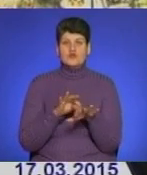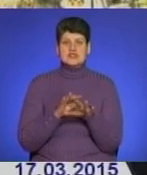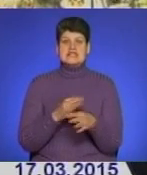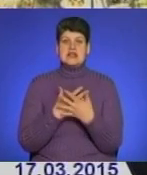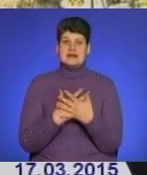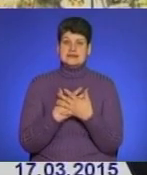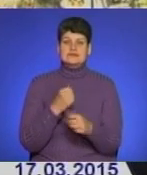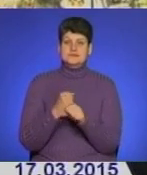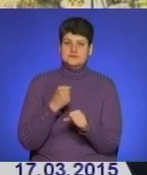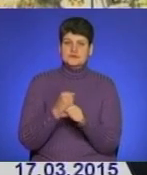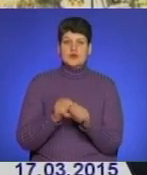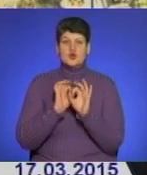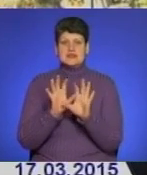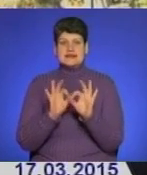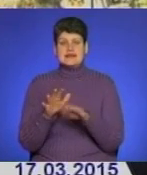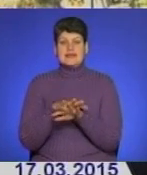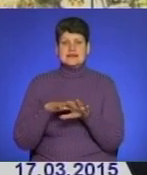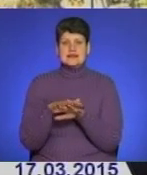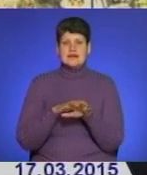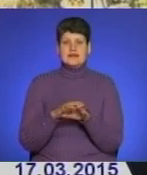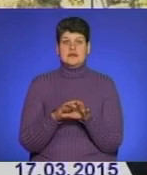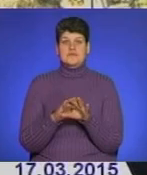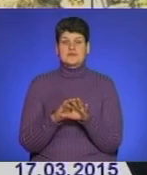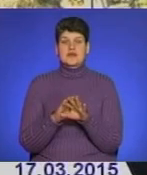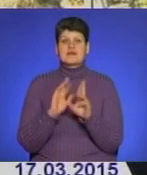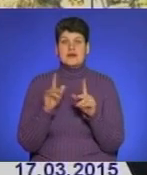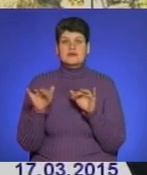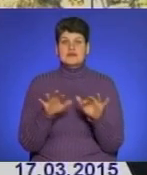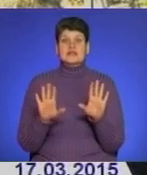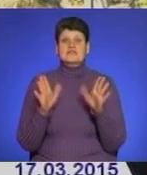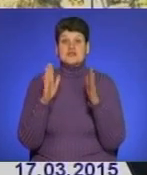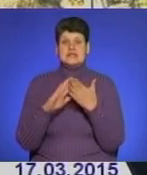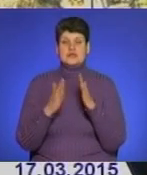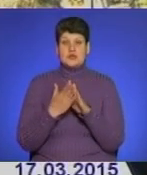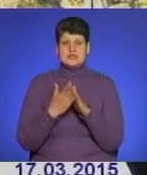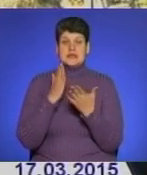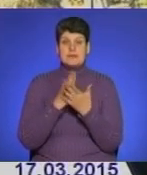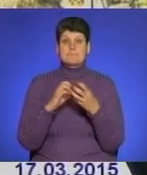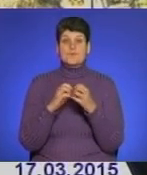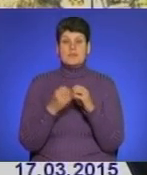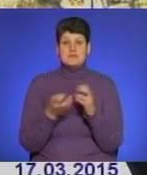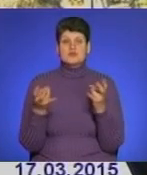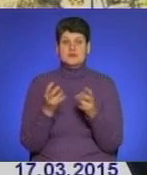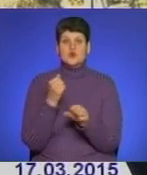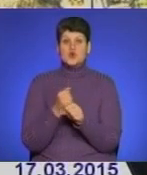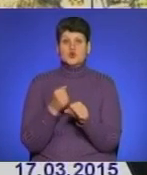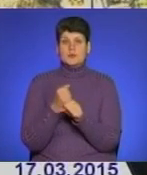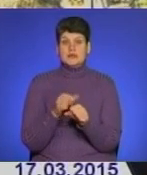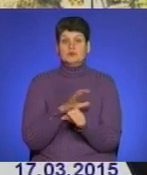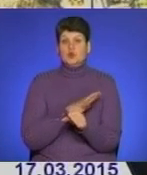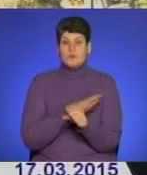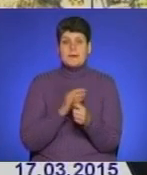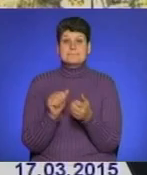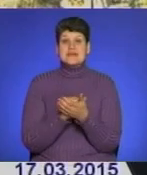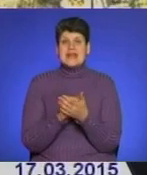щодо роз'яснення населенню діям у надзвичайних ситуаціях. Поставила така проблема, що необхідно розробити б такі